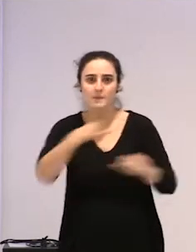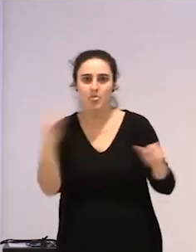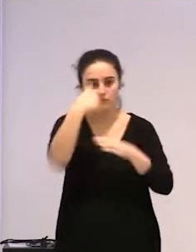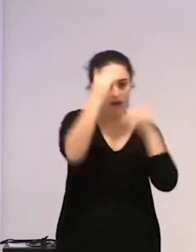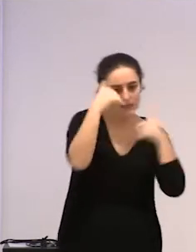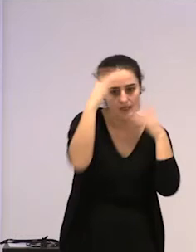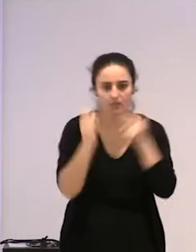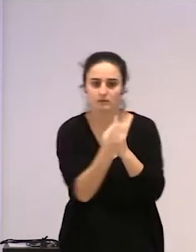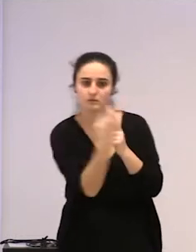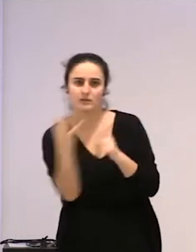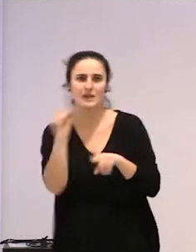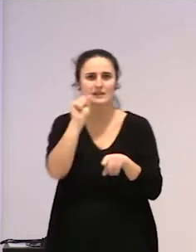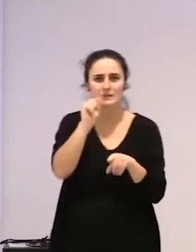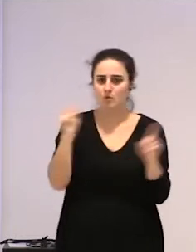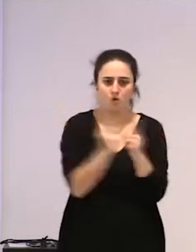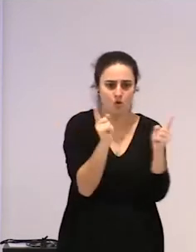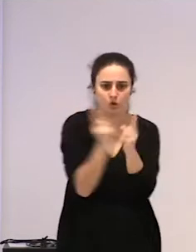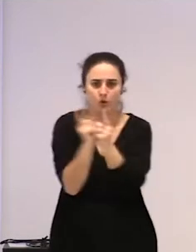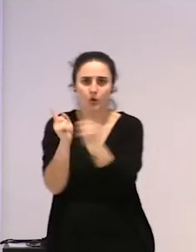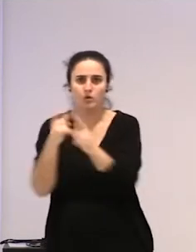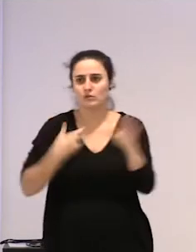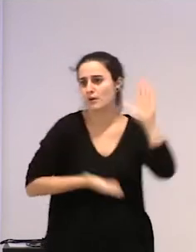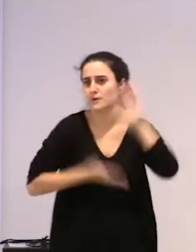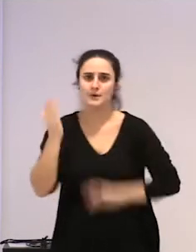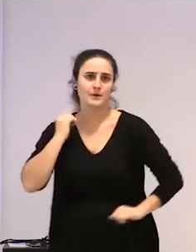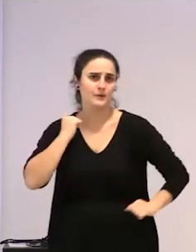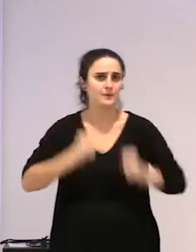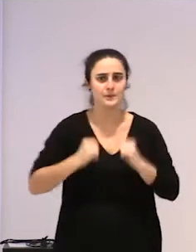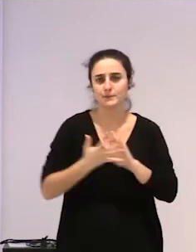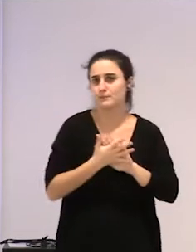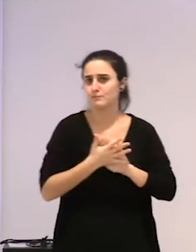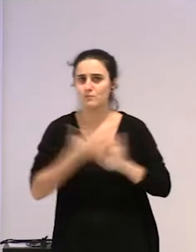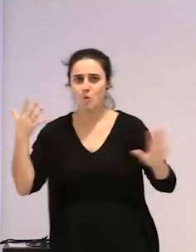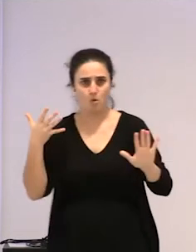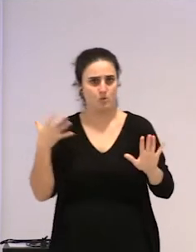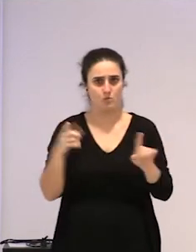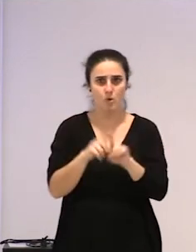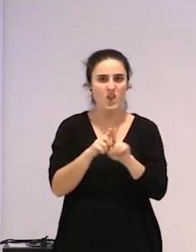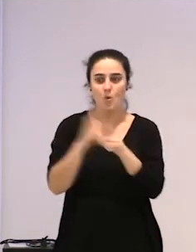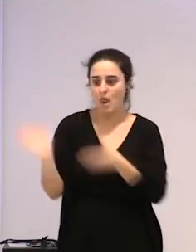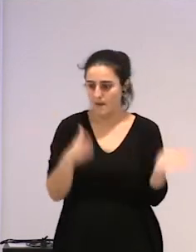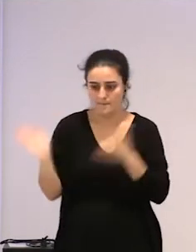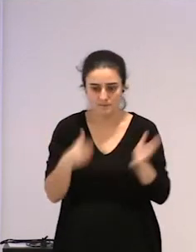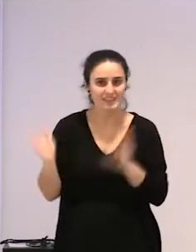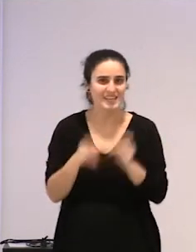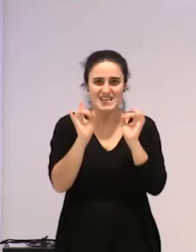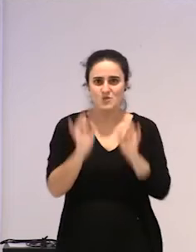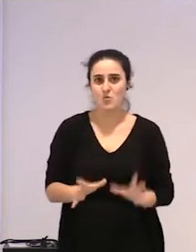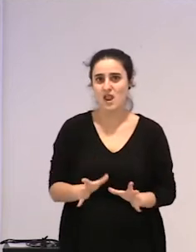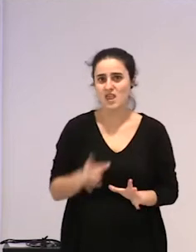ditu behar ditudanak, oso minutu gutxitan, eta, fum, noa, ba hori ez, muntai kate batean egongo behar nintz bezala ez,